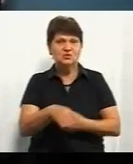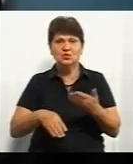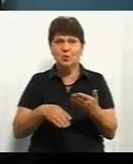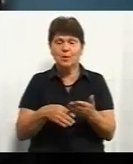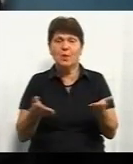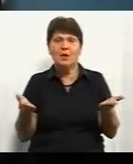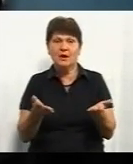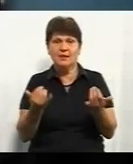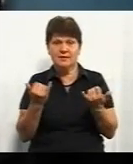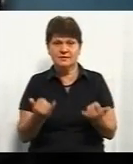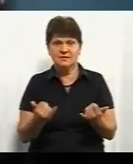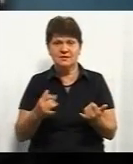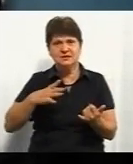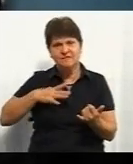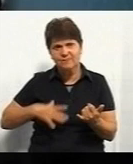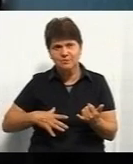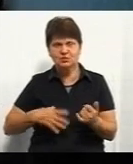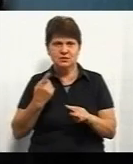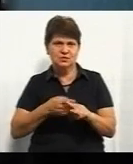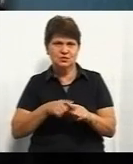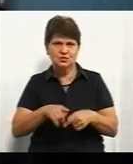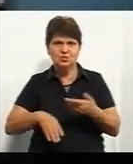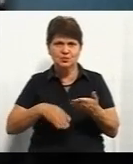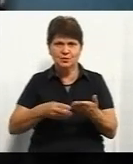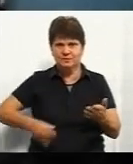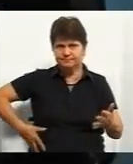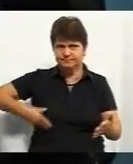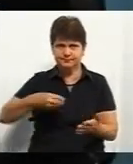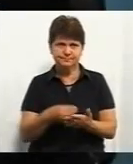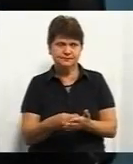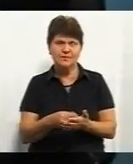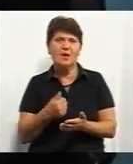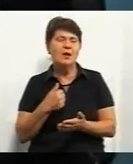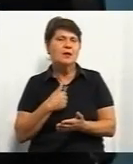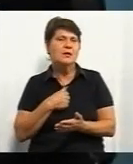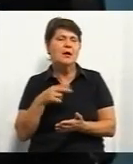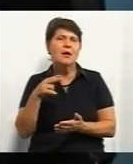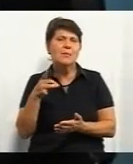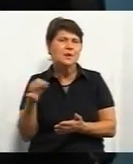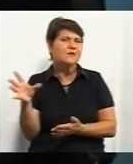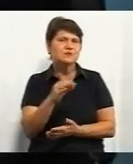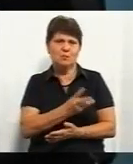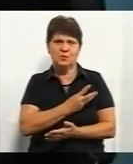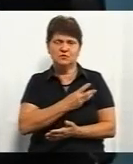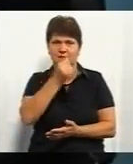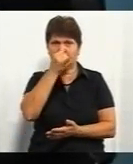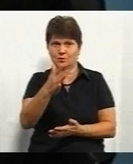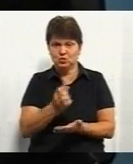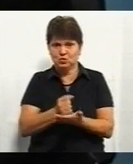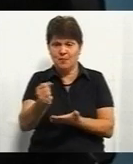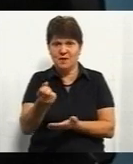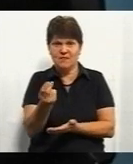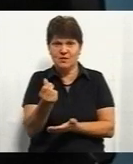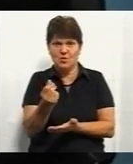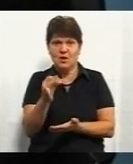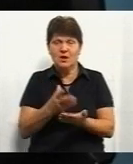зараз вимушені цю допомогу сплачувати за власного кошту. Я при всьому бажанні не можу направити кошти і сплатити